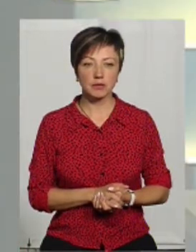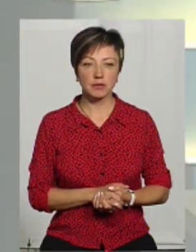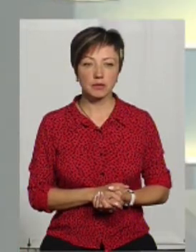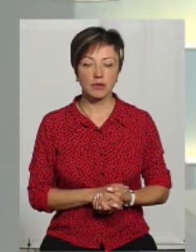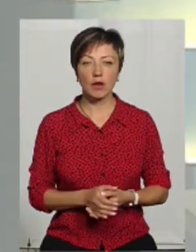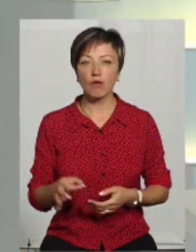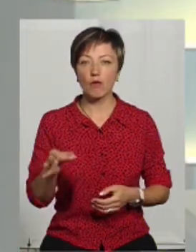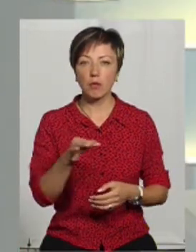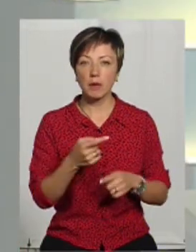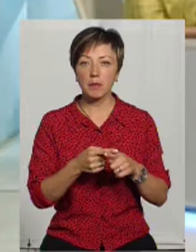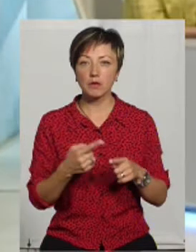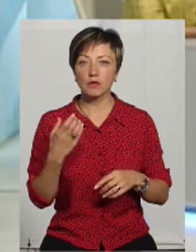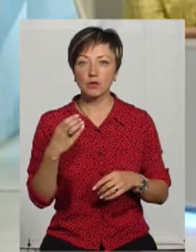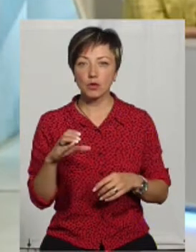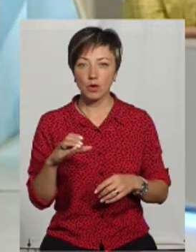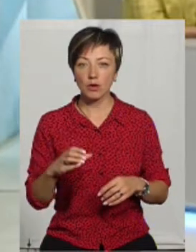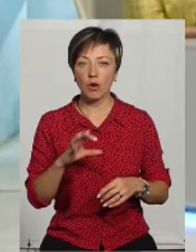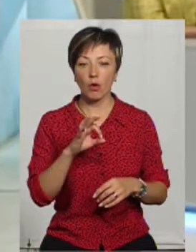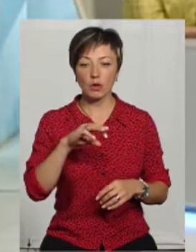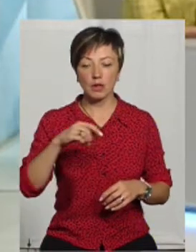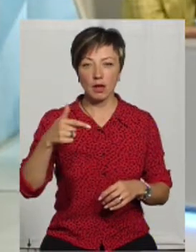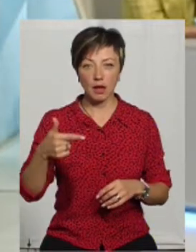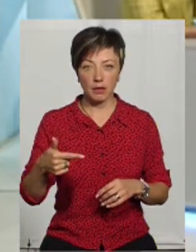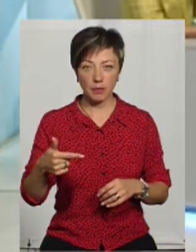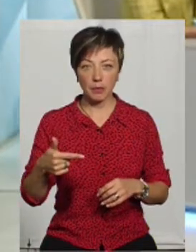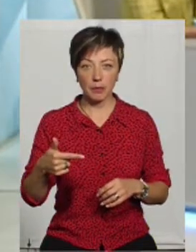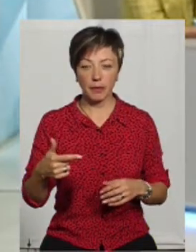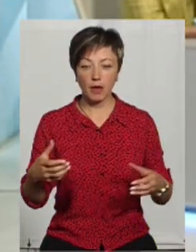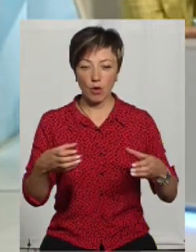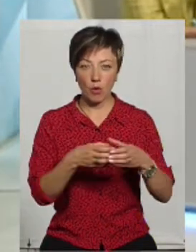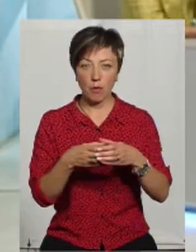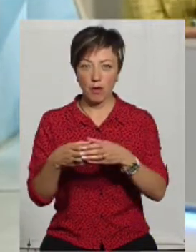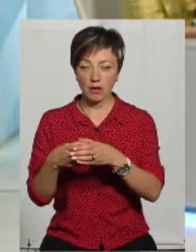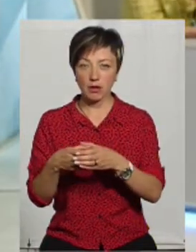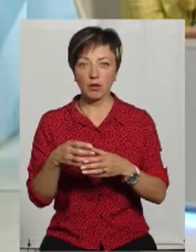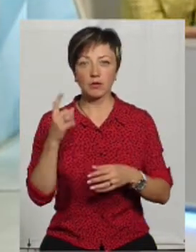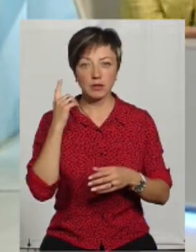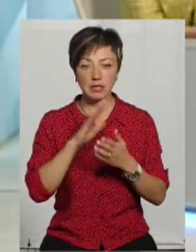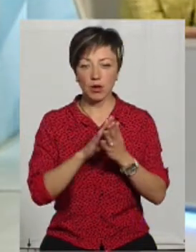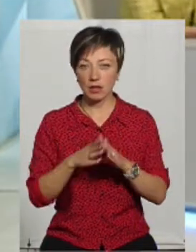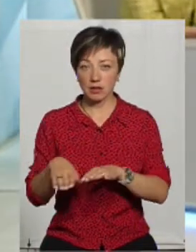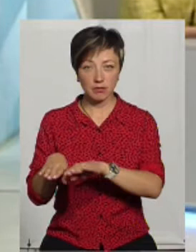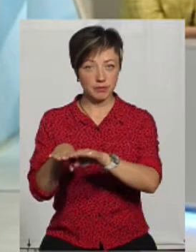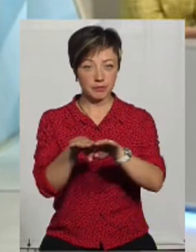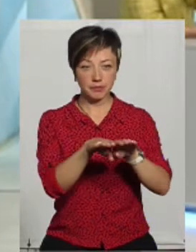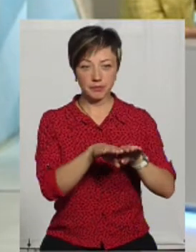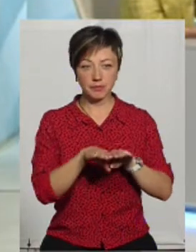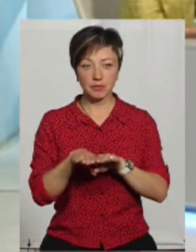В області півсотні об'єднаних територіальних громад, от ситуація, яку ми почули, вона типова?